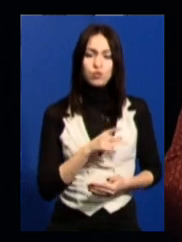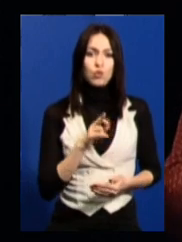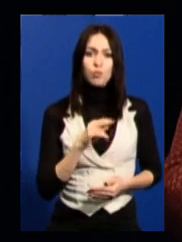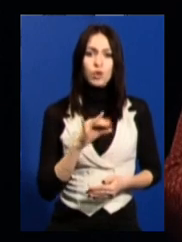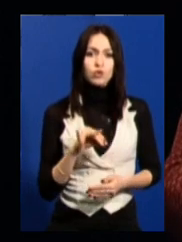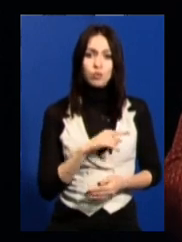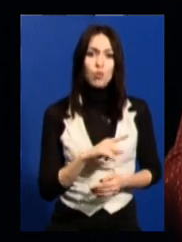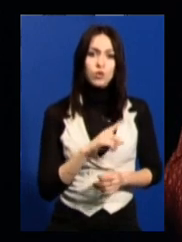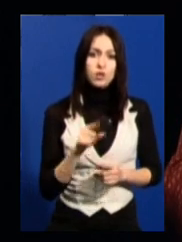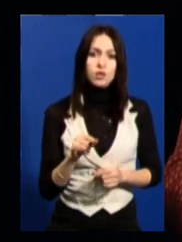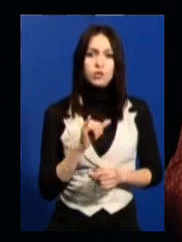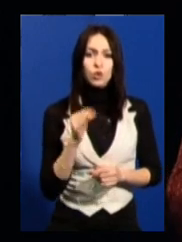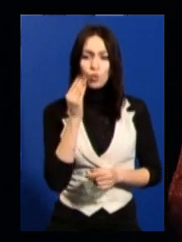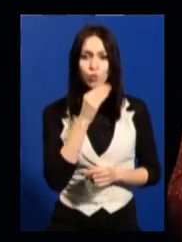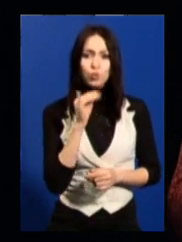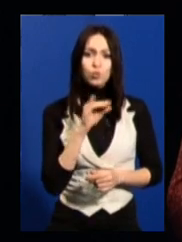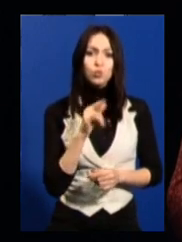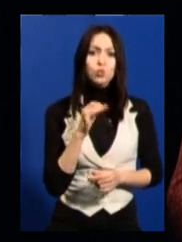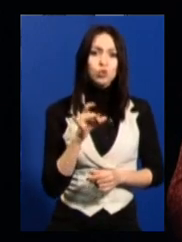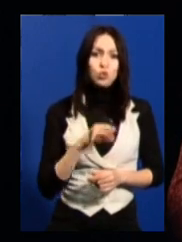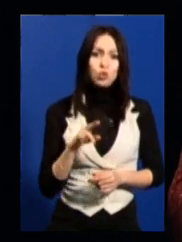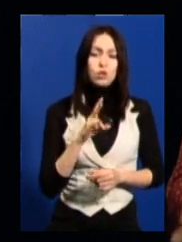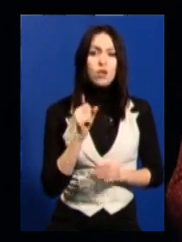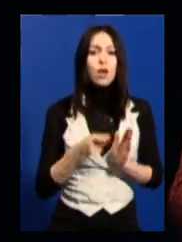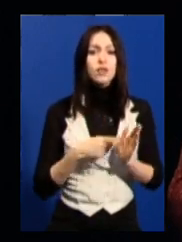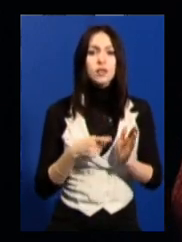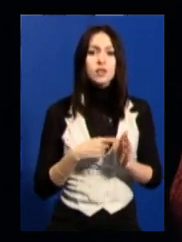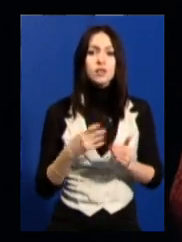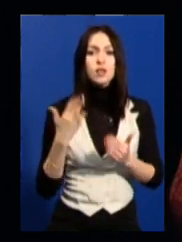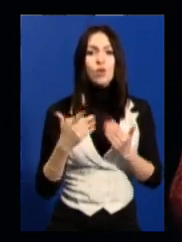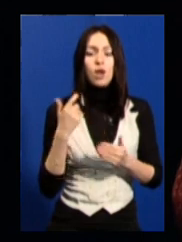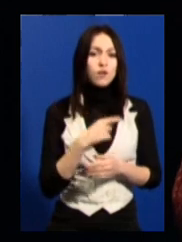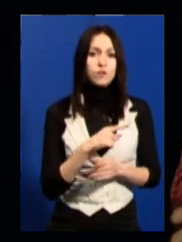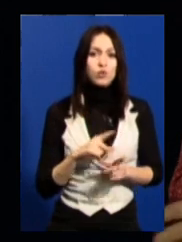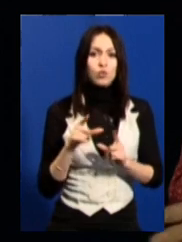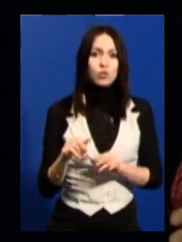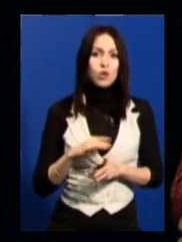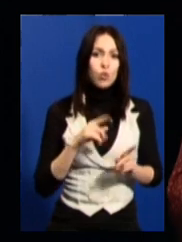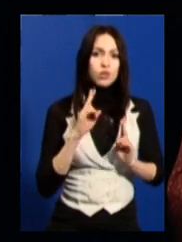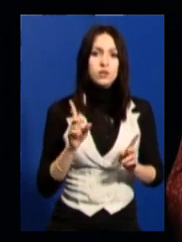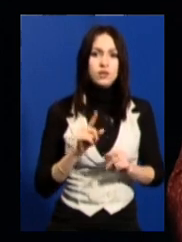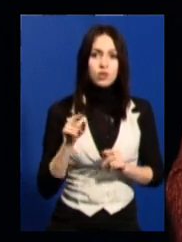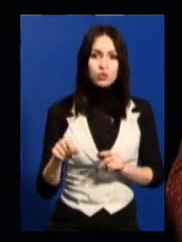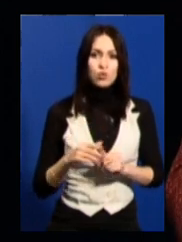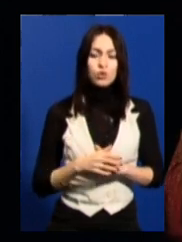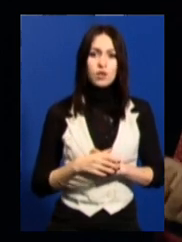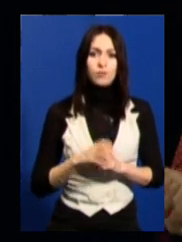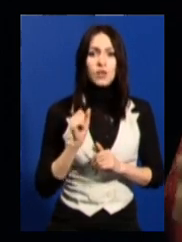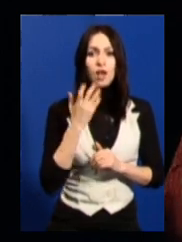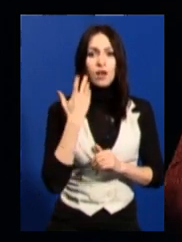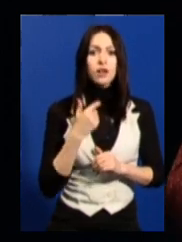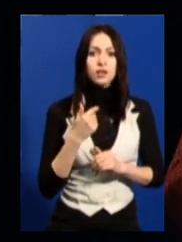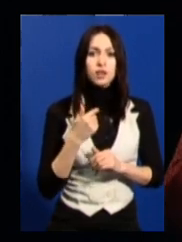їздить у Ужгород, на Донеччину чи Харківщину, він не їздить, ви не знаєте, що тут. А коли